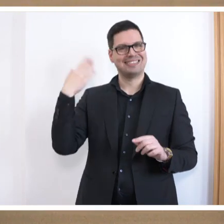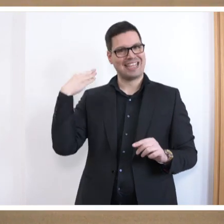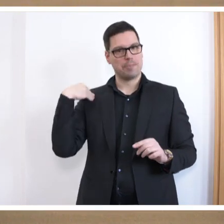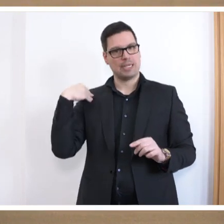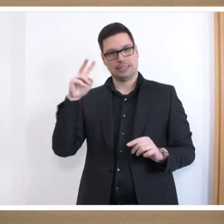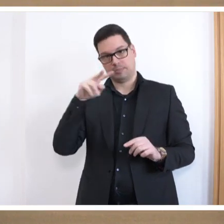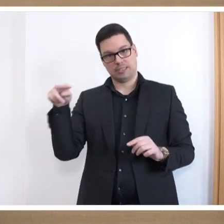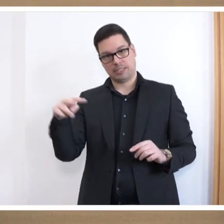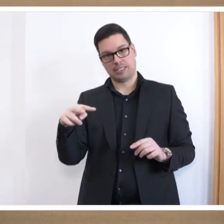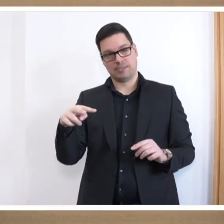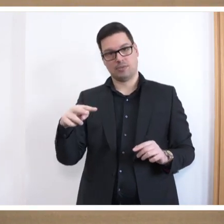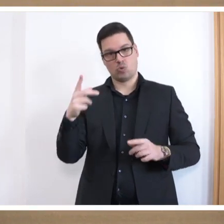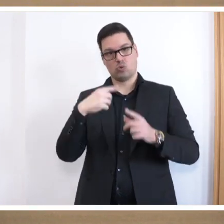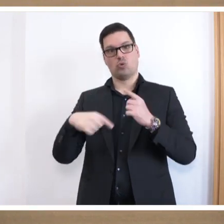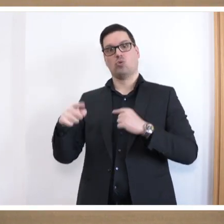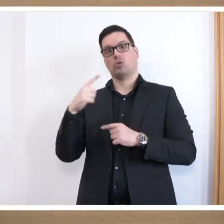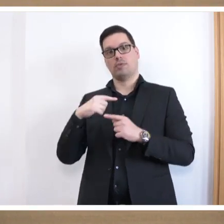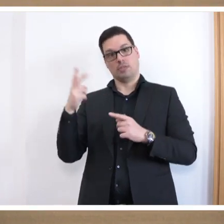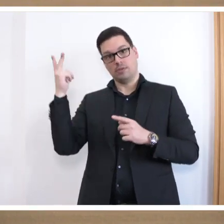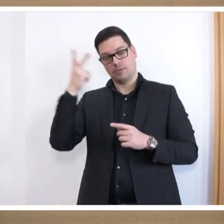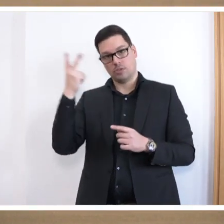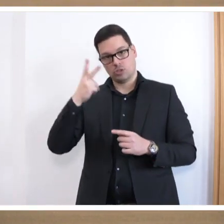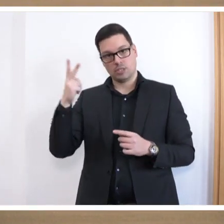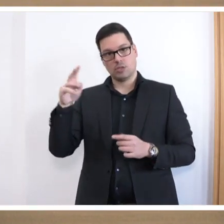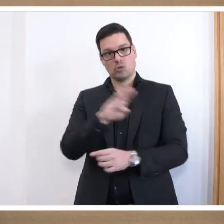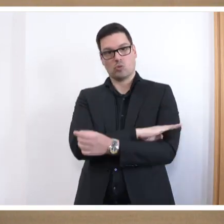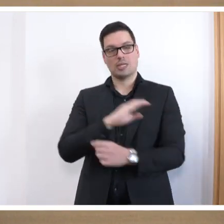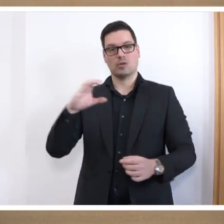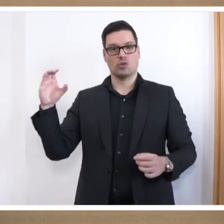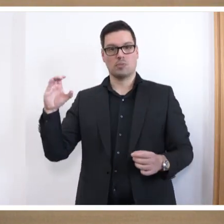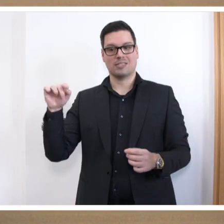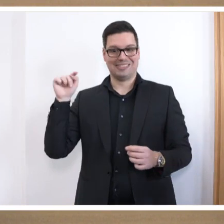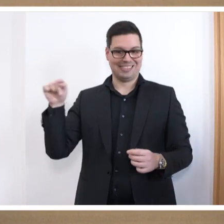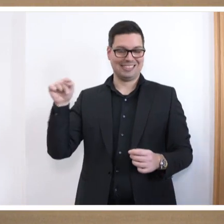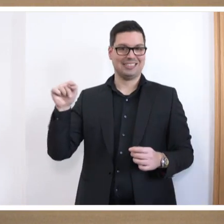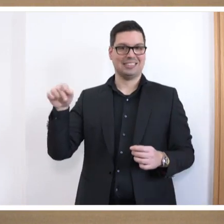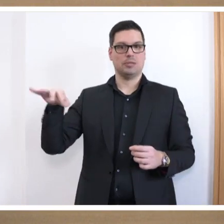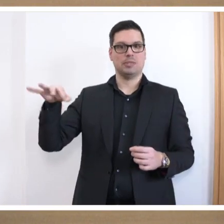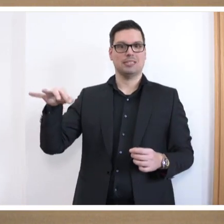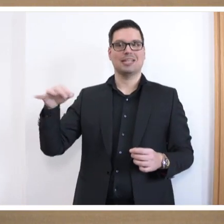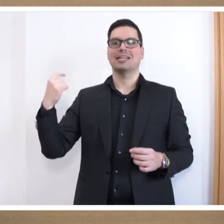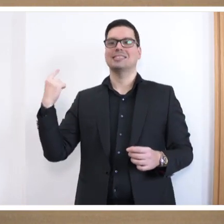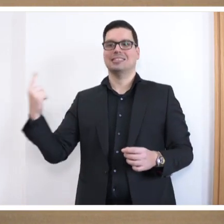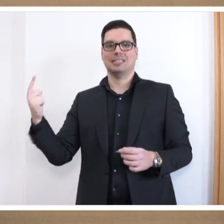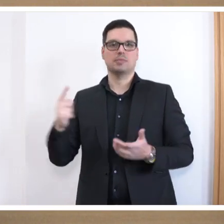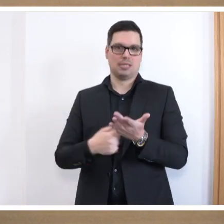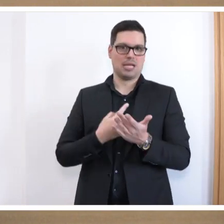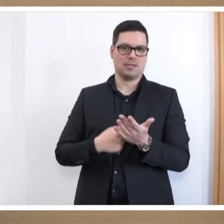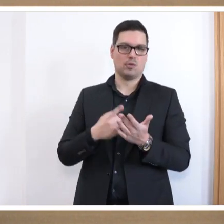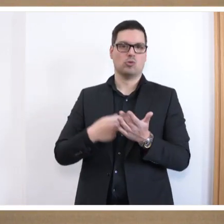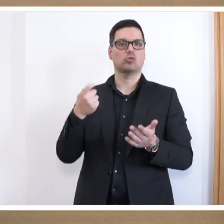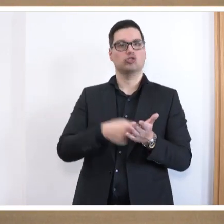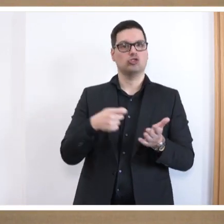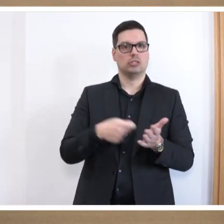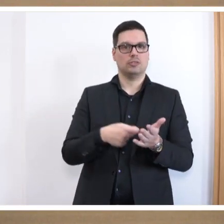Perspektive war diese Rolle rückwärts vielleicht sogar nachvollziehbar, Kollege Kommerson, denn sie waren als Minister selbst bereit, die Anforderungen der Stiftung zu ihrer